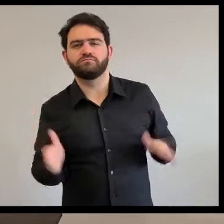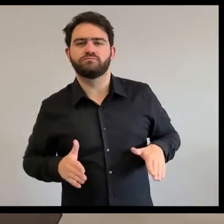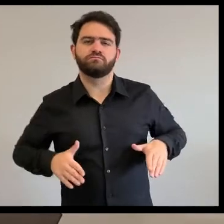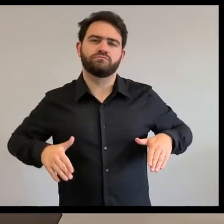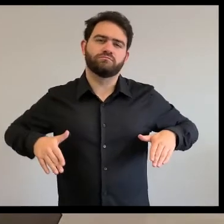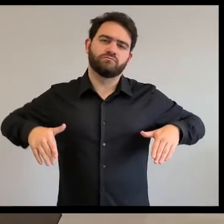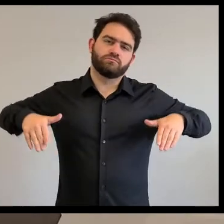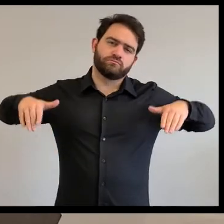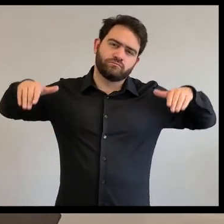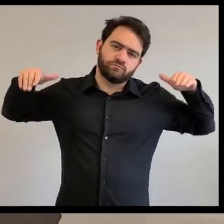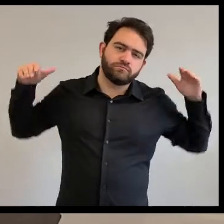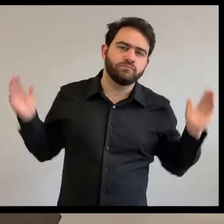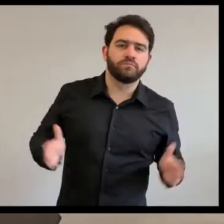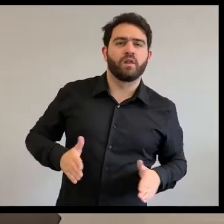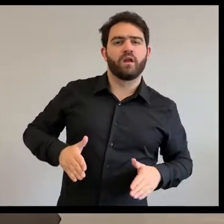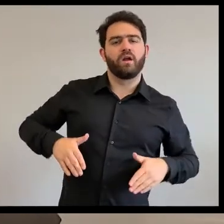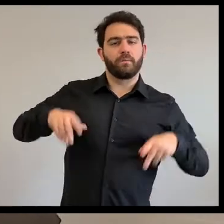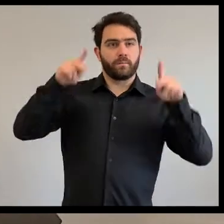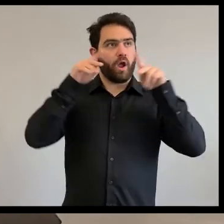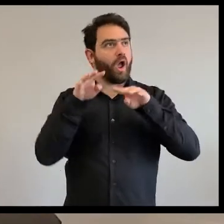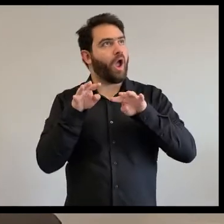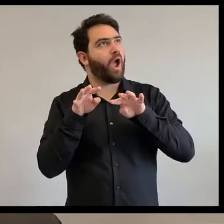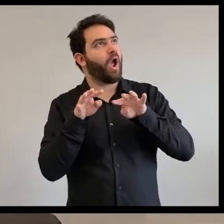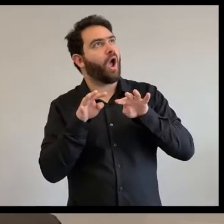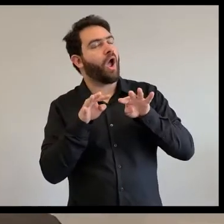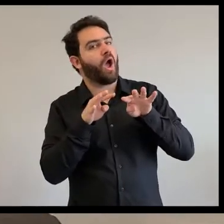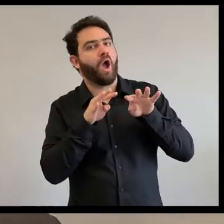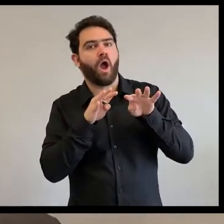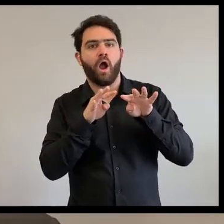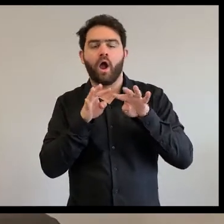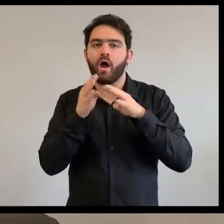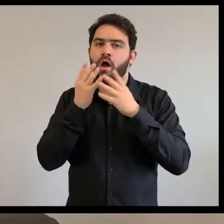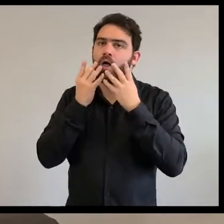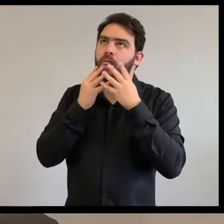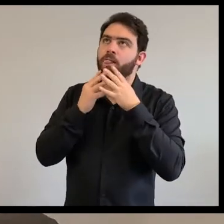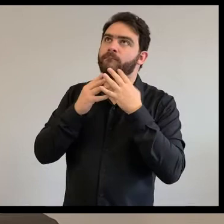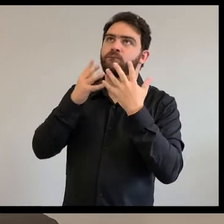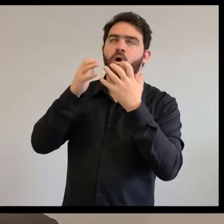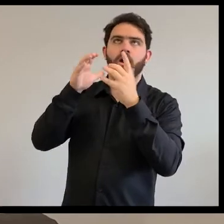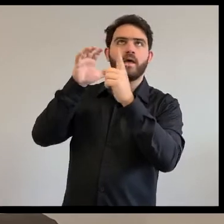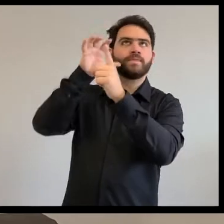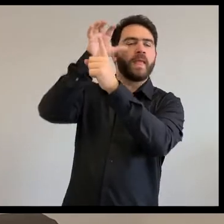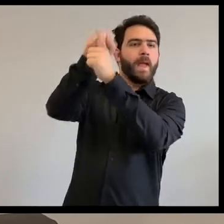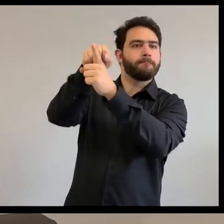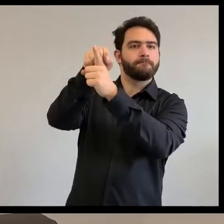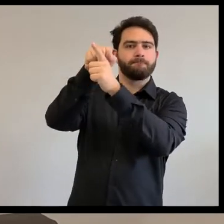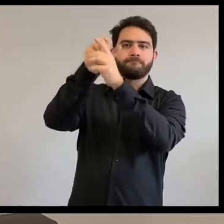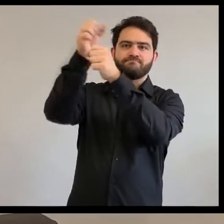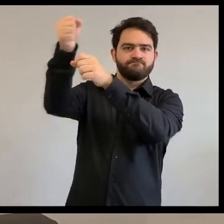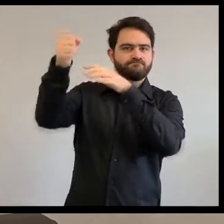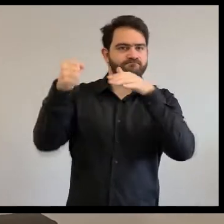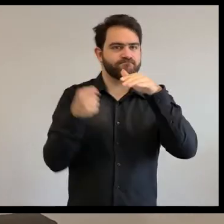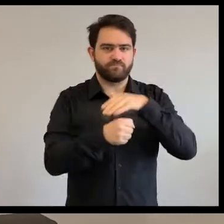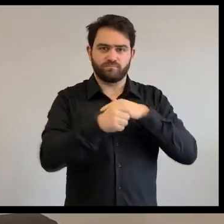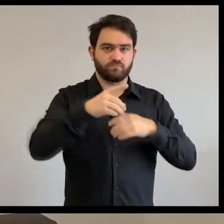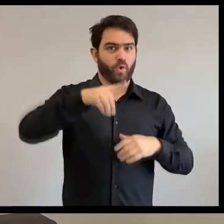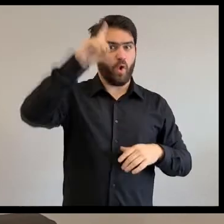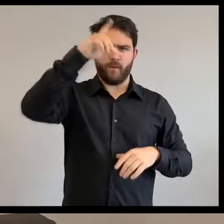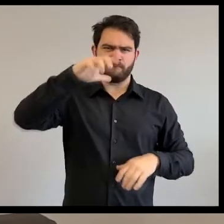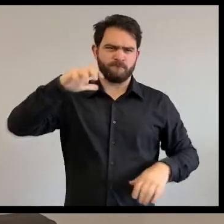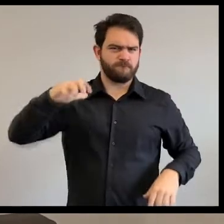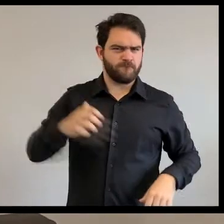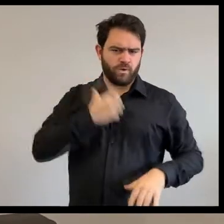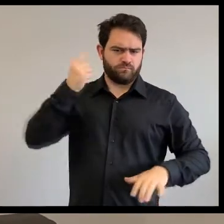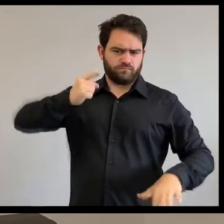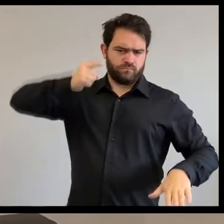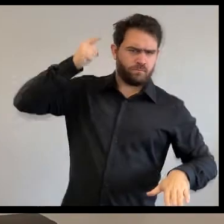les dieux se sont fâchés. Ils se sont dit, « Celui qui attrape un colibri va être pour nous. » Et c'est comme ça que le colibri